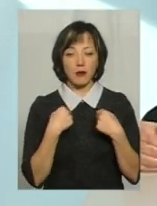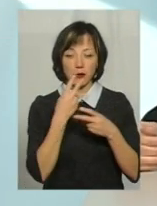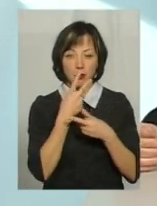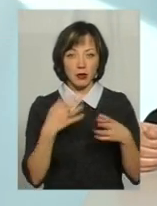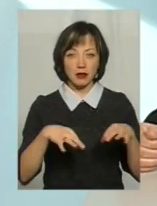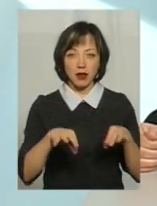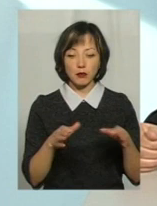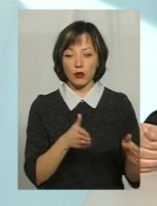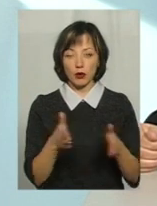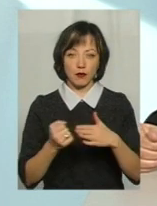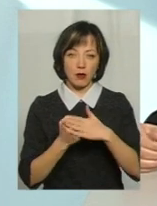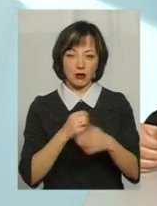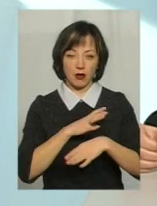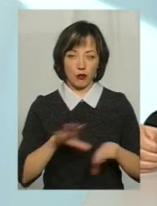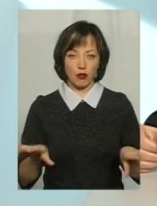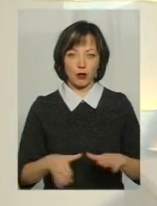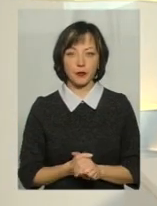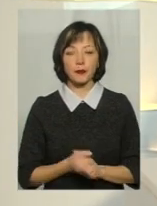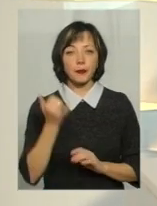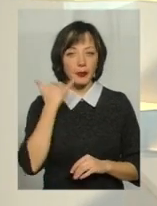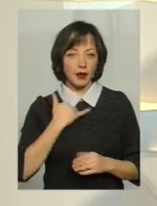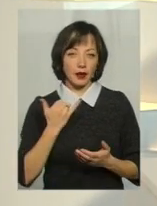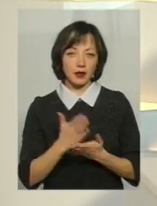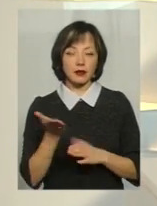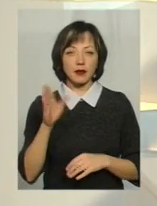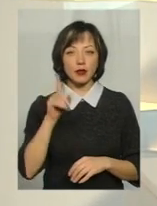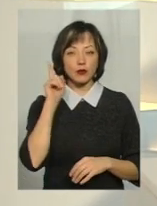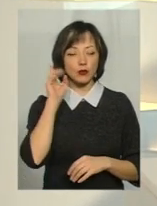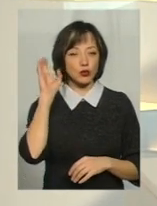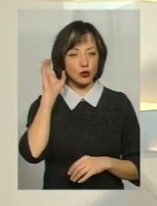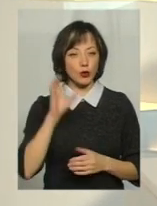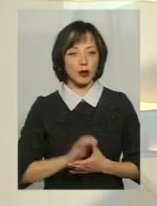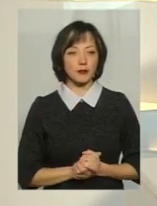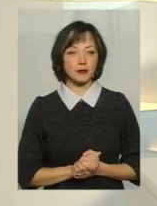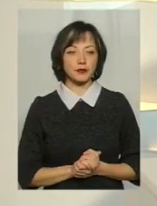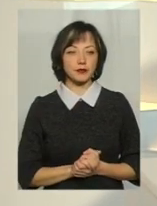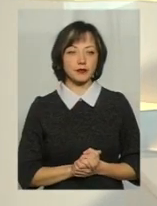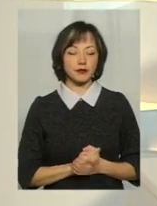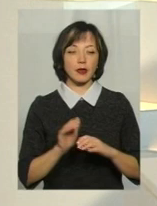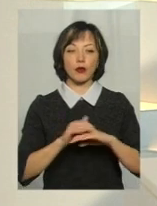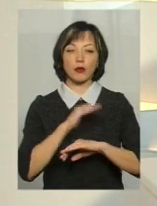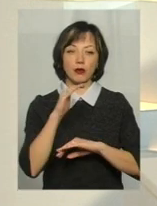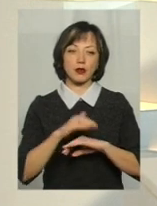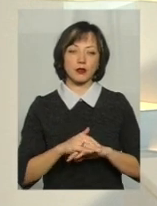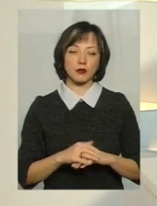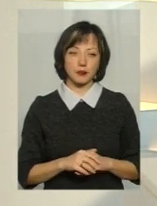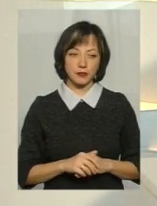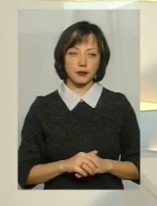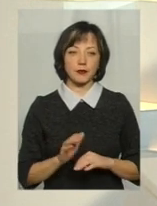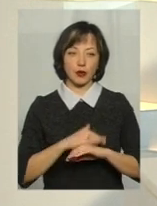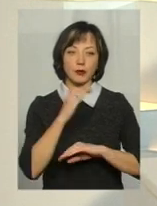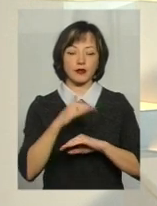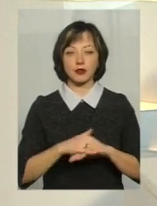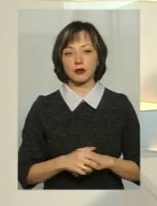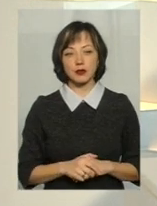побачили підготовлену базу. У нас дзвіночок є, давайте послухаємо нашого глядача. Доброго вечора. Доброго вечора. Доброго вечора.